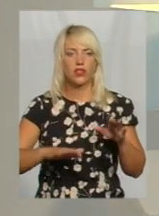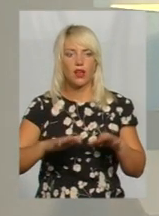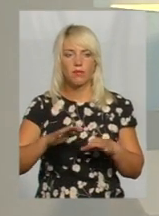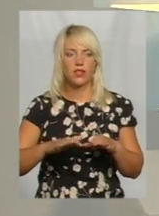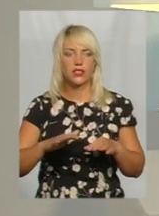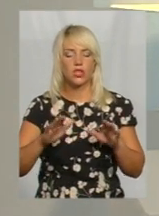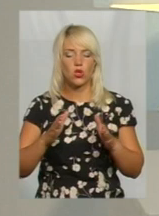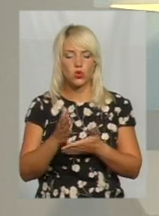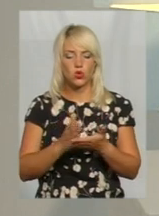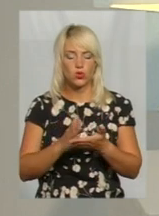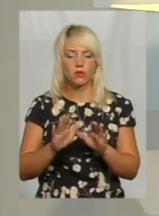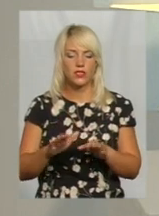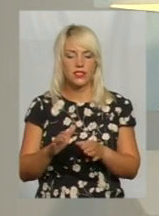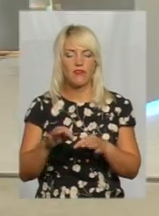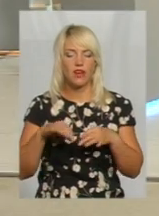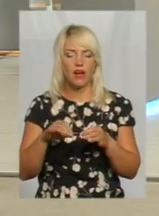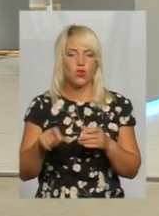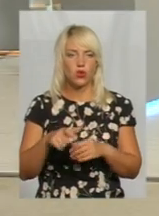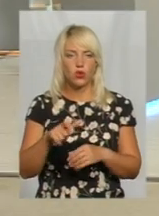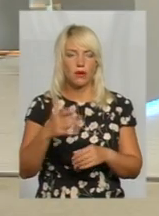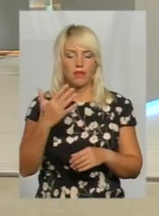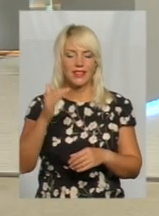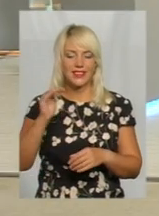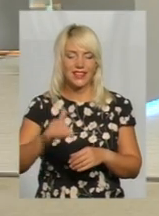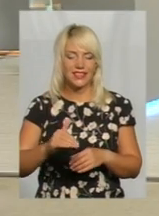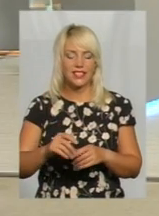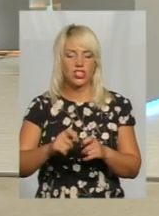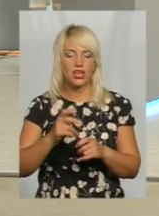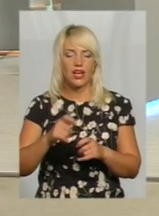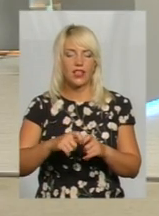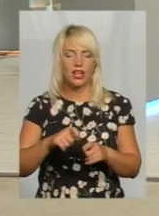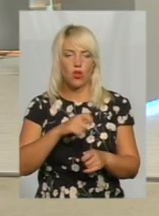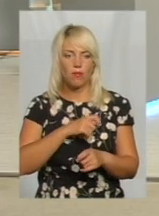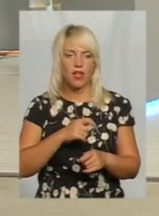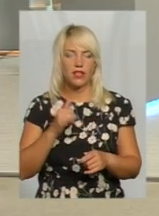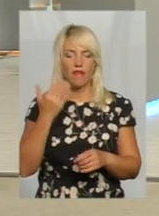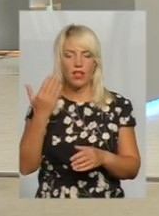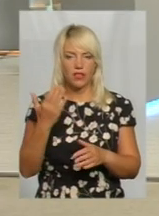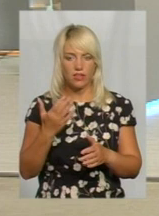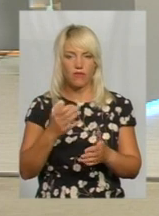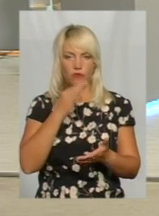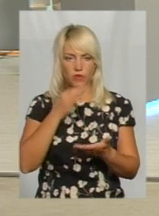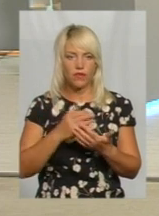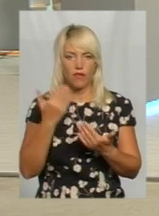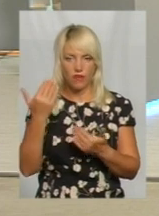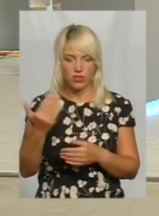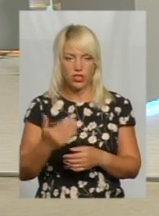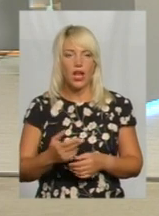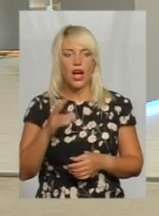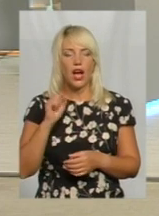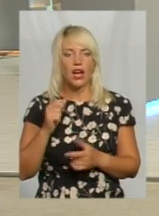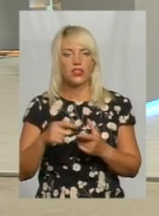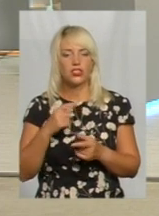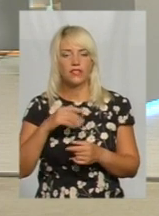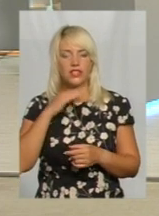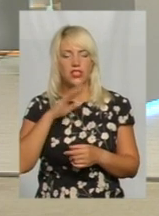місцевих автодоріг понад 5 тисяч кілометрів лісосмуг, їх впорядкування ж у вашій компетенції також. А чи вистачає